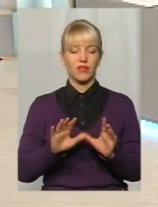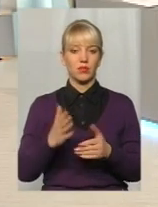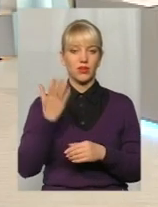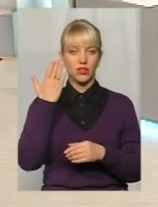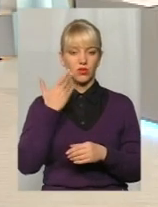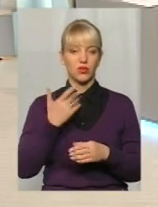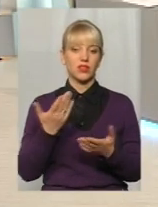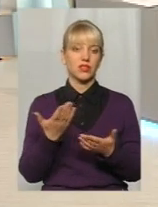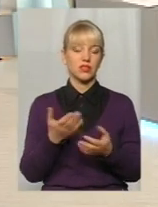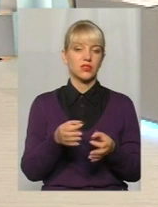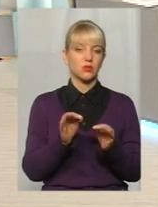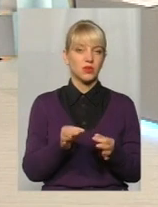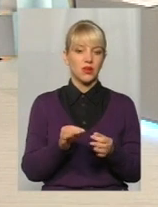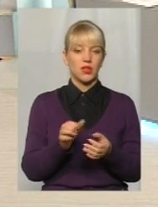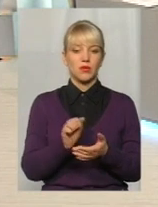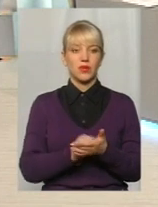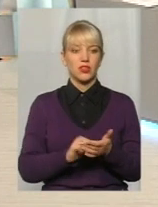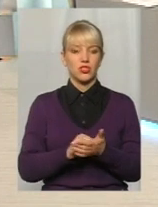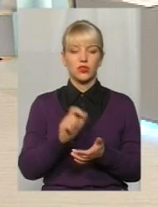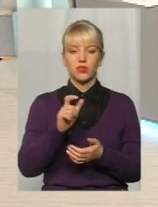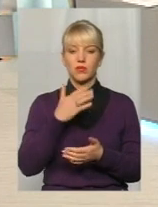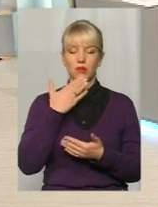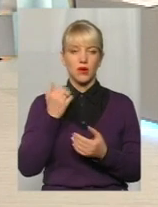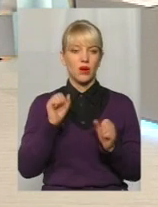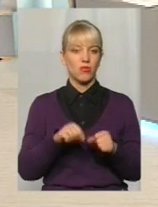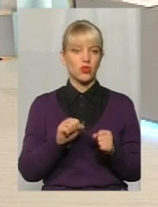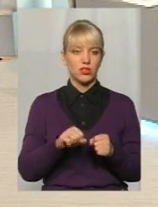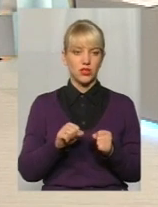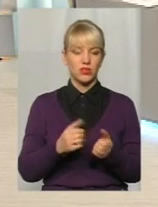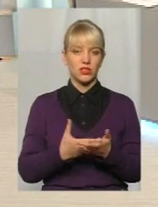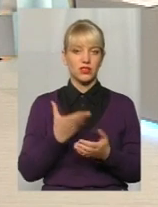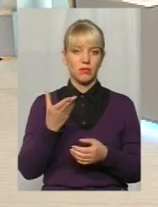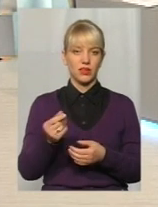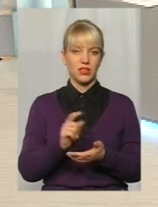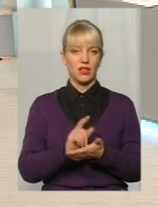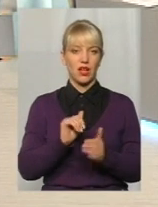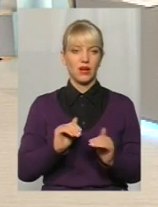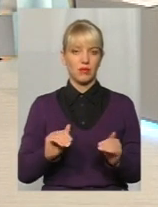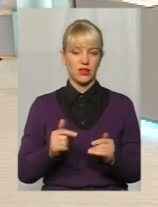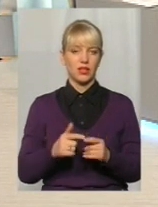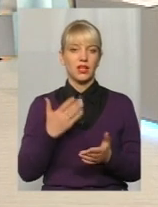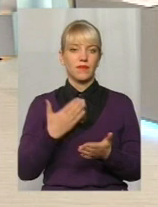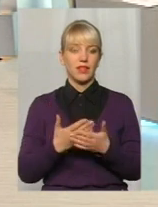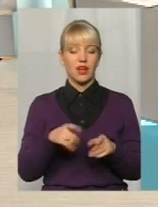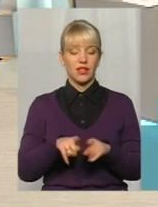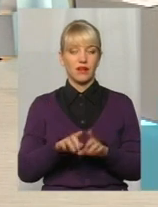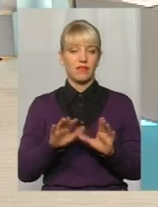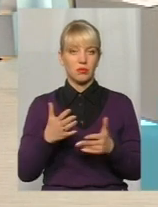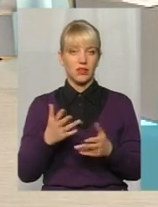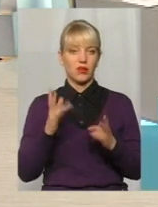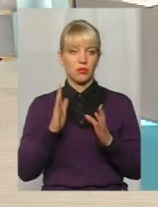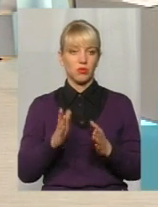з зуб'єктивних причин особа не має можливості фінансово заплатити аліменти. В таких випадках буде